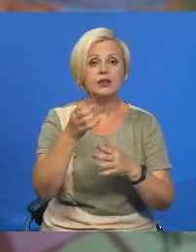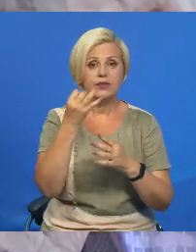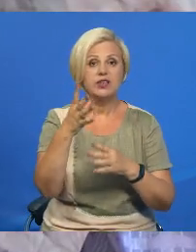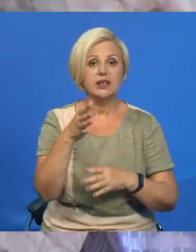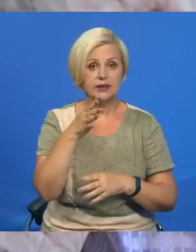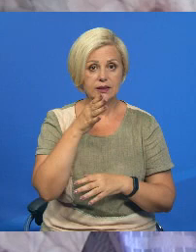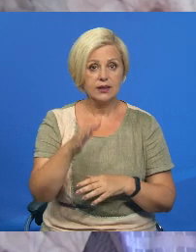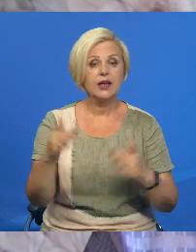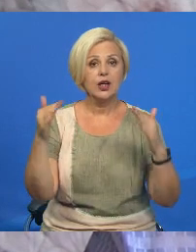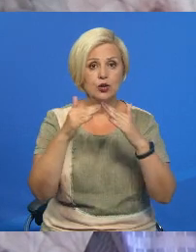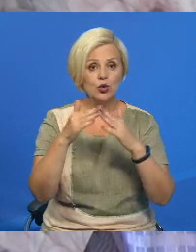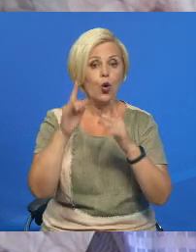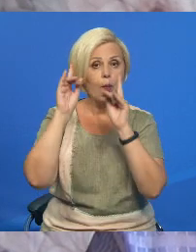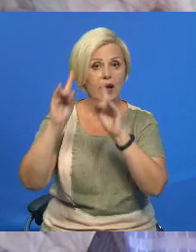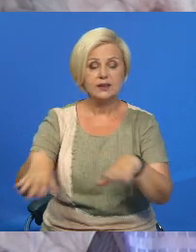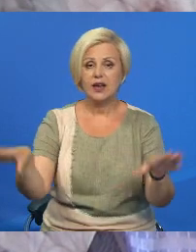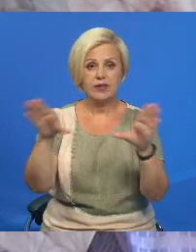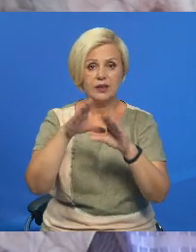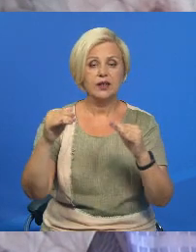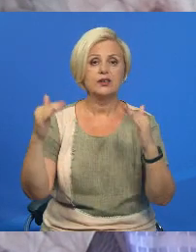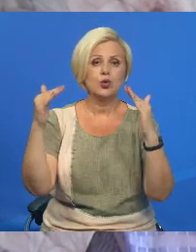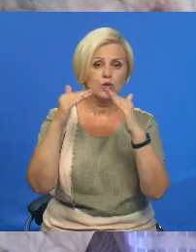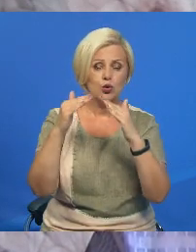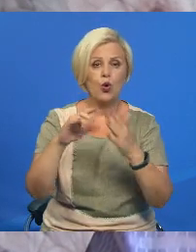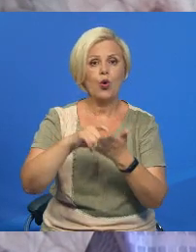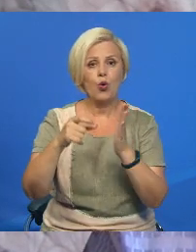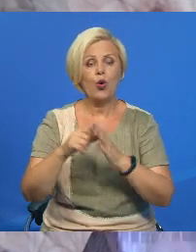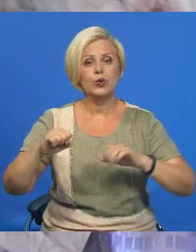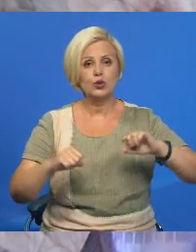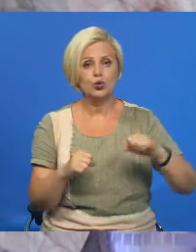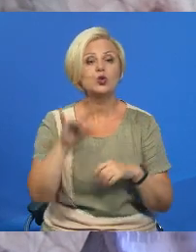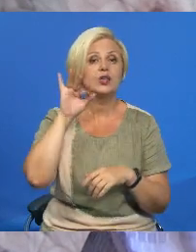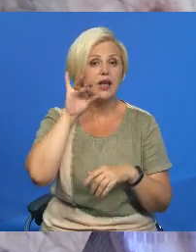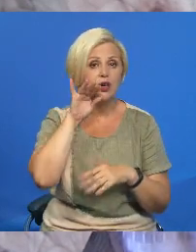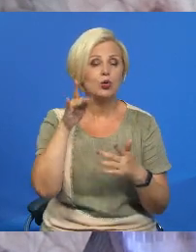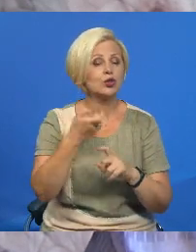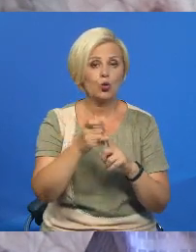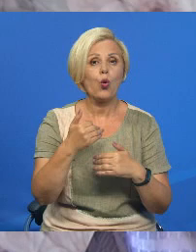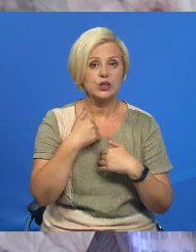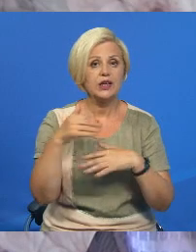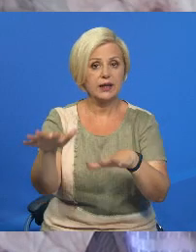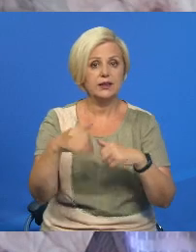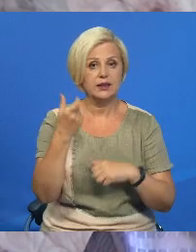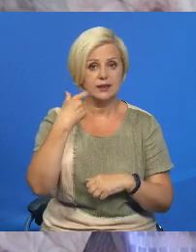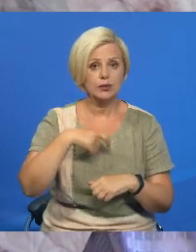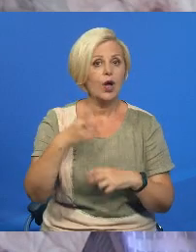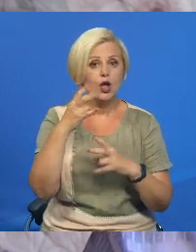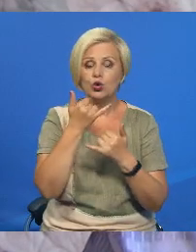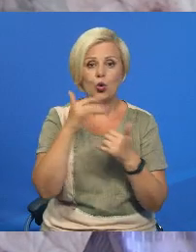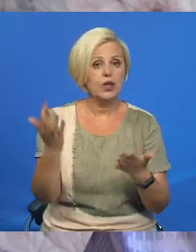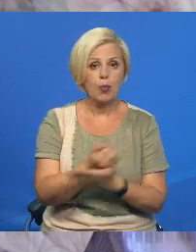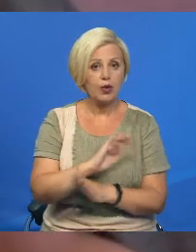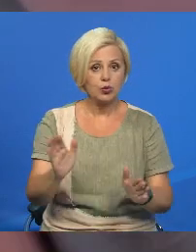годов. Дома Морея покинула всё – свой покой, сябров и навод кошек, яких вельми хотела забрать с собой, але не